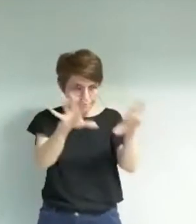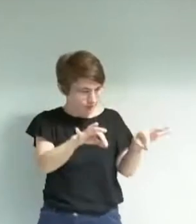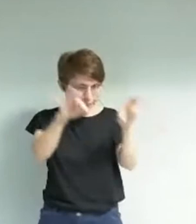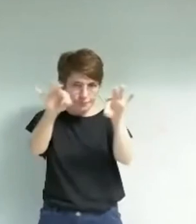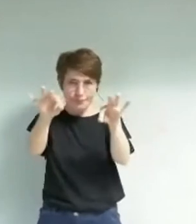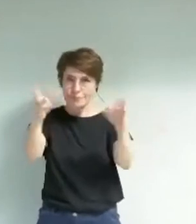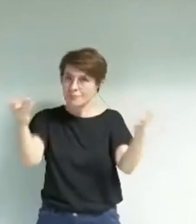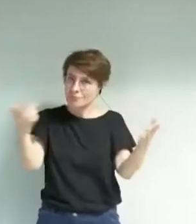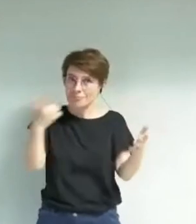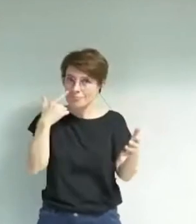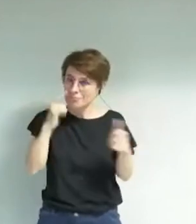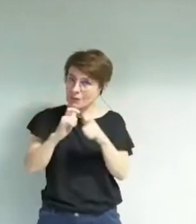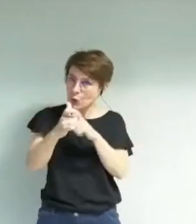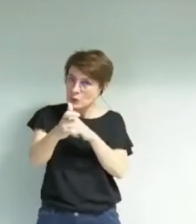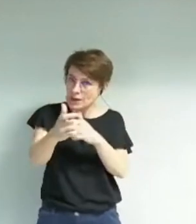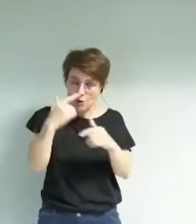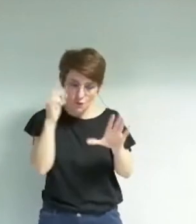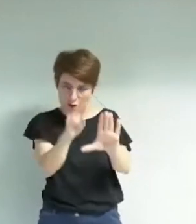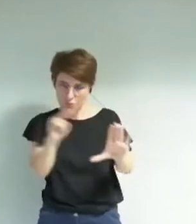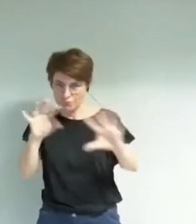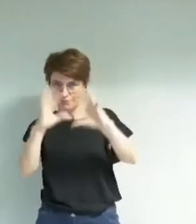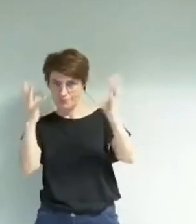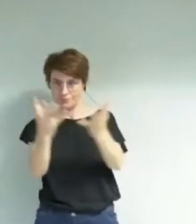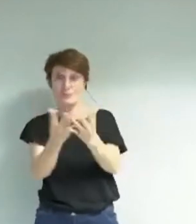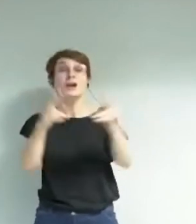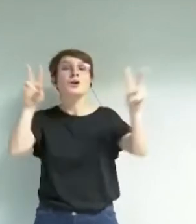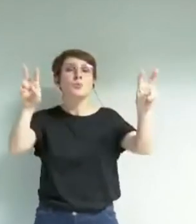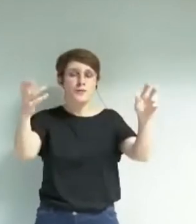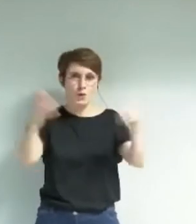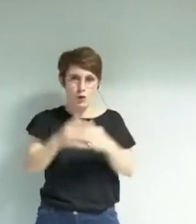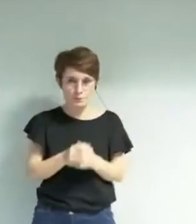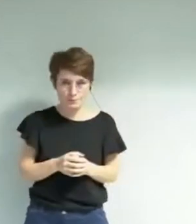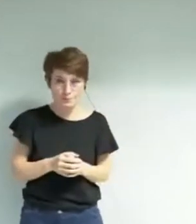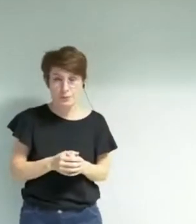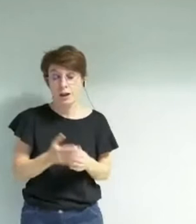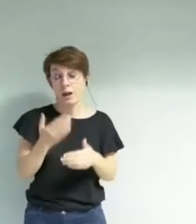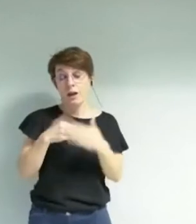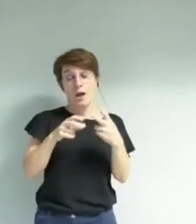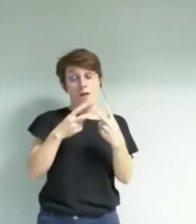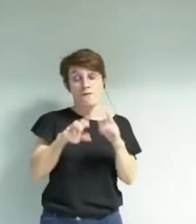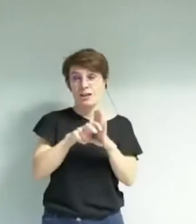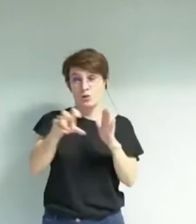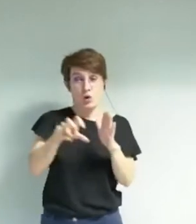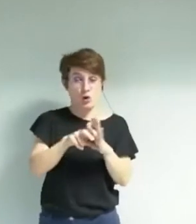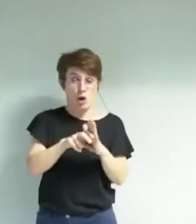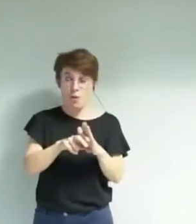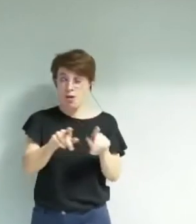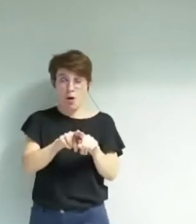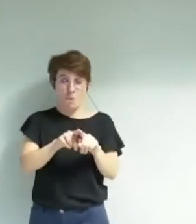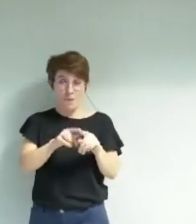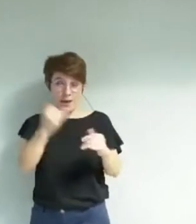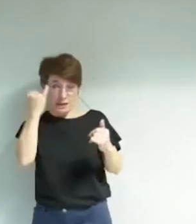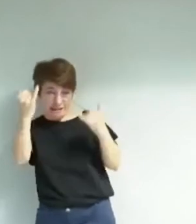en tirer une image assez globale. Je cite, c'est le psychodrame permanent, la guerre idéologique